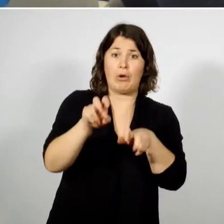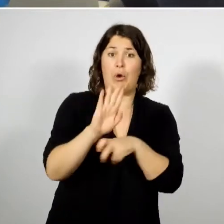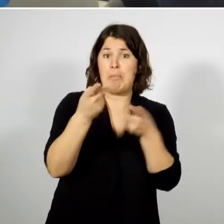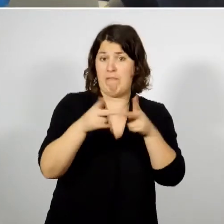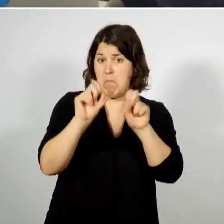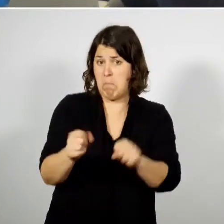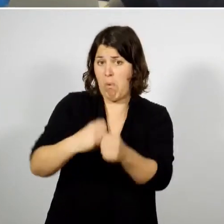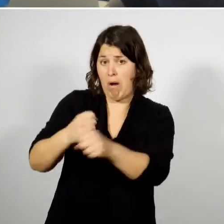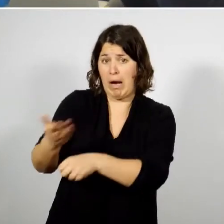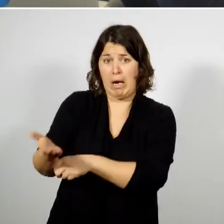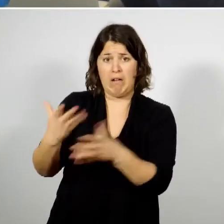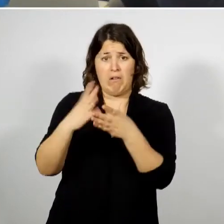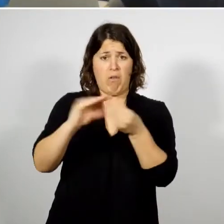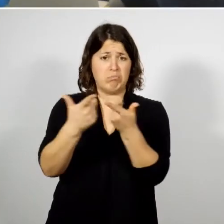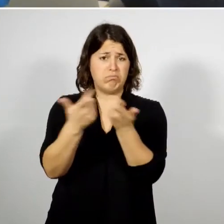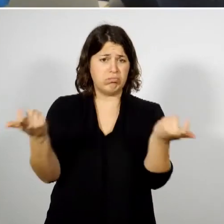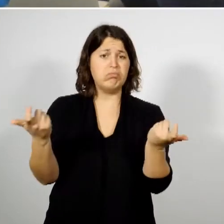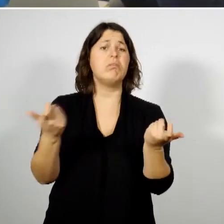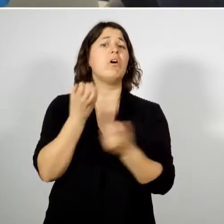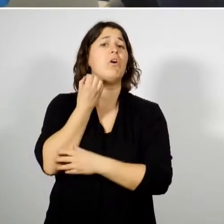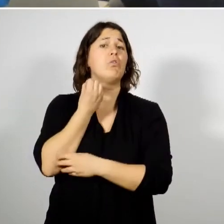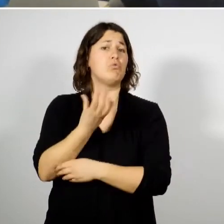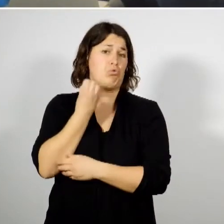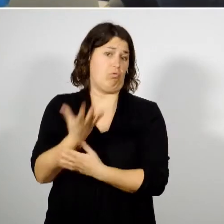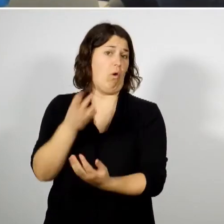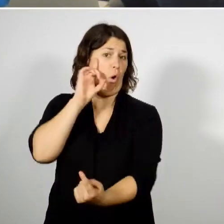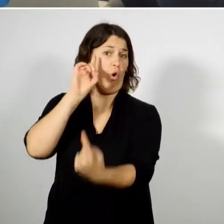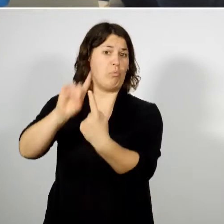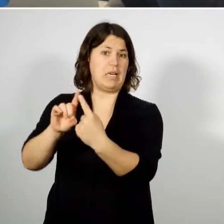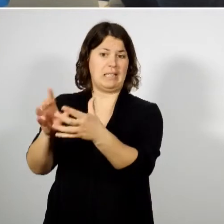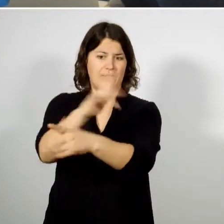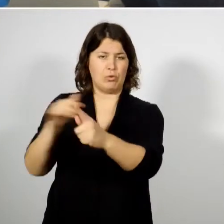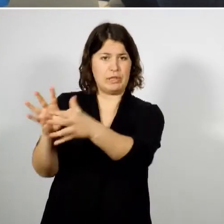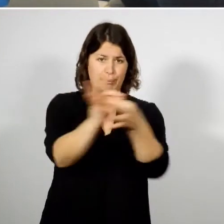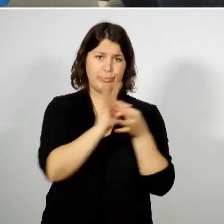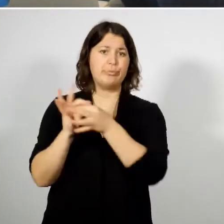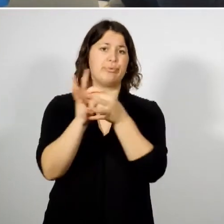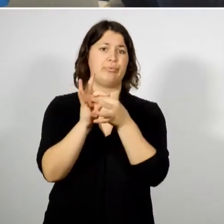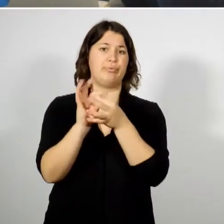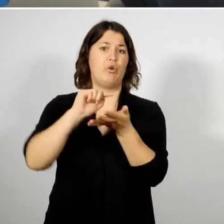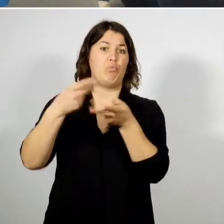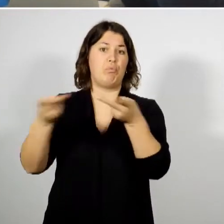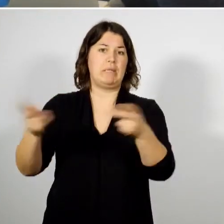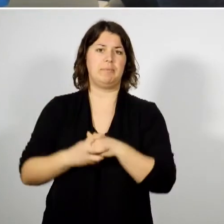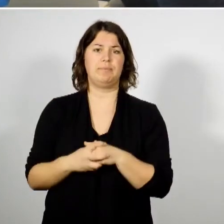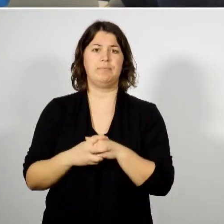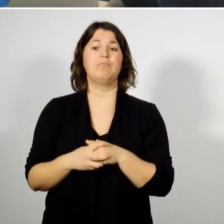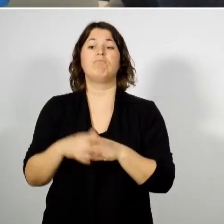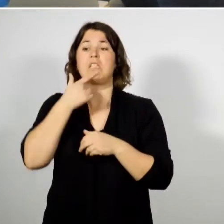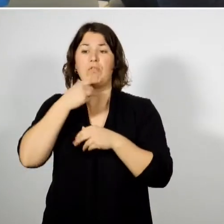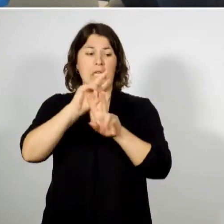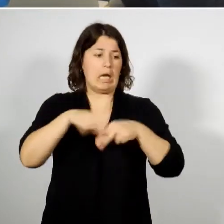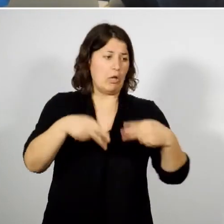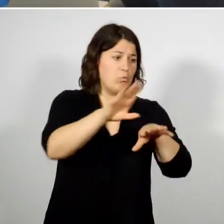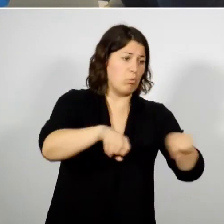urbaine, sous toutes ses formes, souvent d'ailleurs à vocation de cohésion sociale sur les espaces publics, production de légumes,